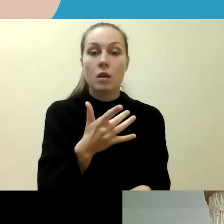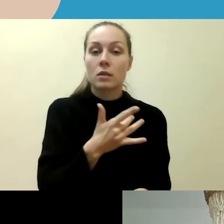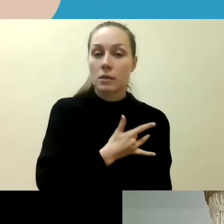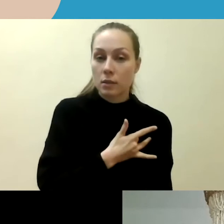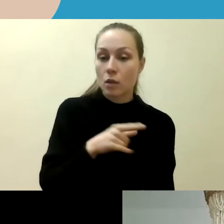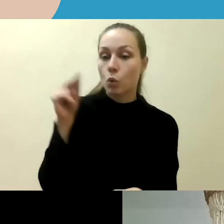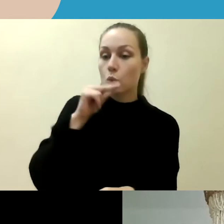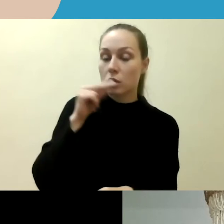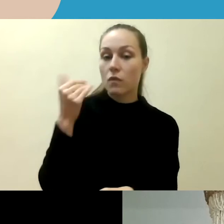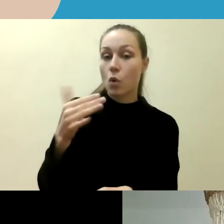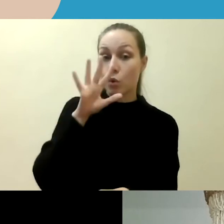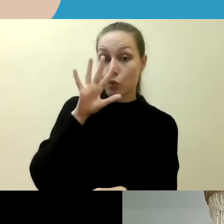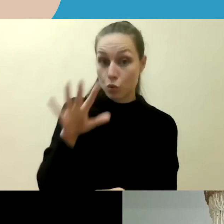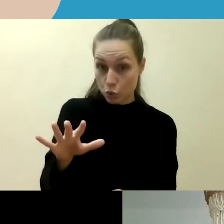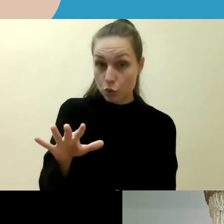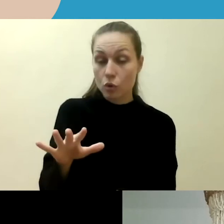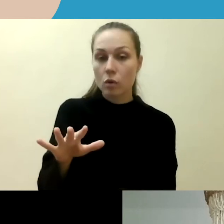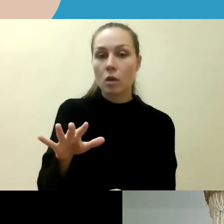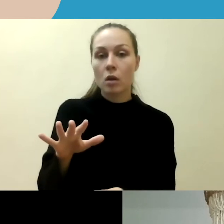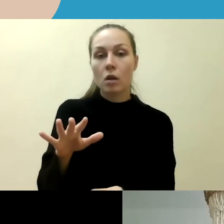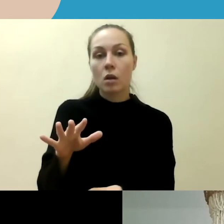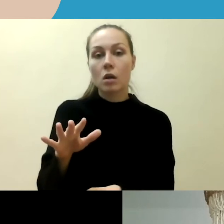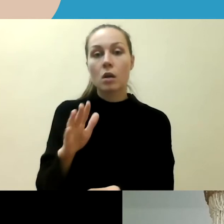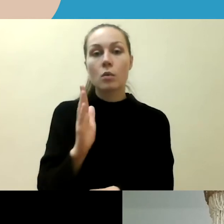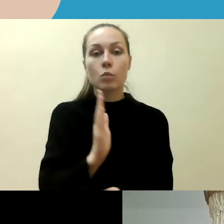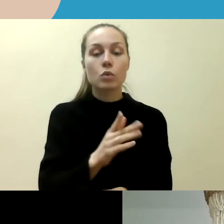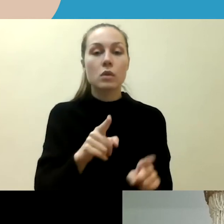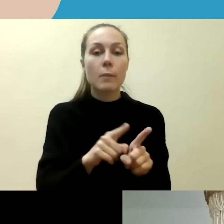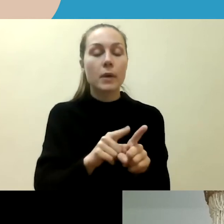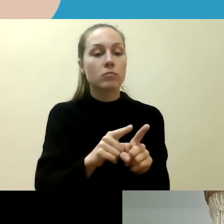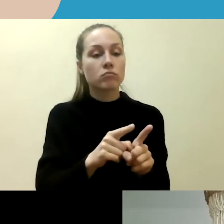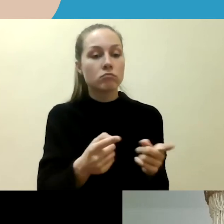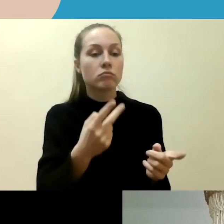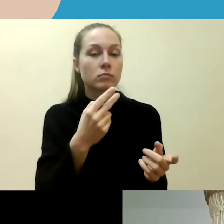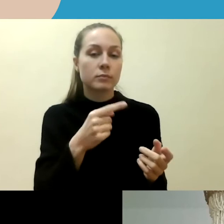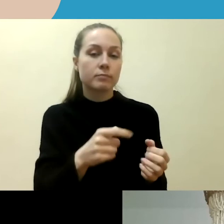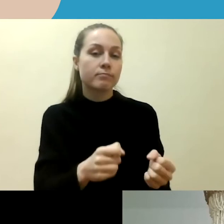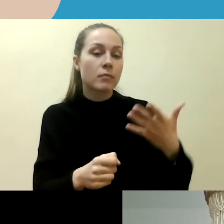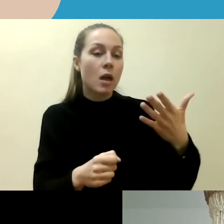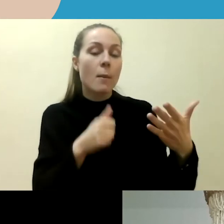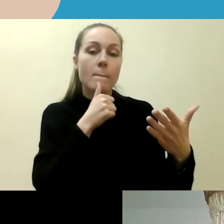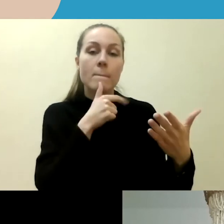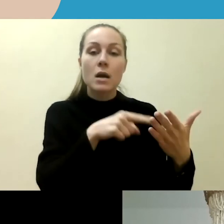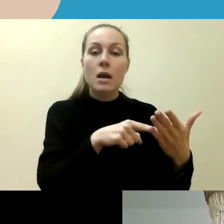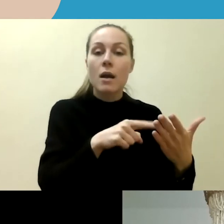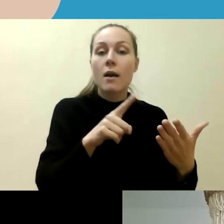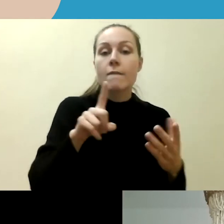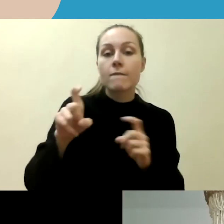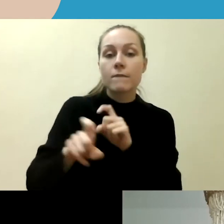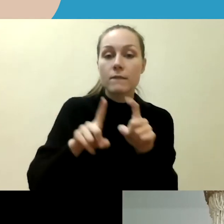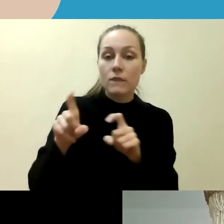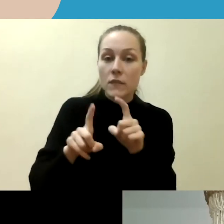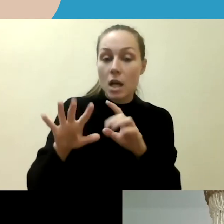nepykantos nusikaltimas, tai jiems atsivers tam tikros gairės, kaip reikėtų tą, į kokius klausimus reikėtų atsakyti, kad galėtume